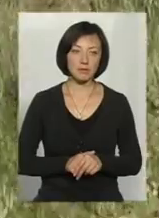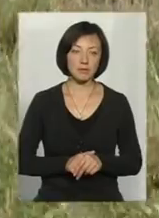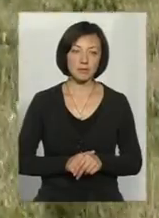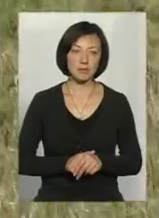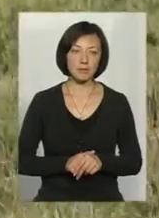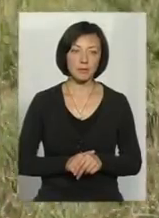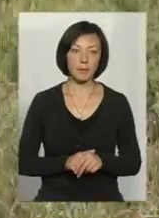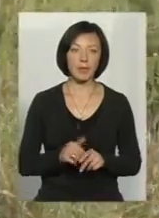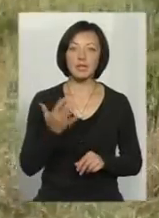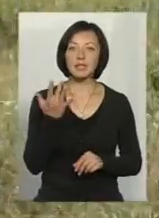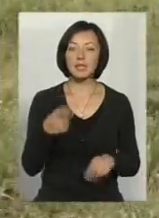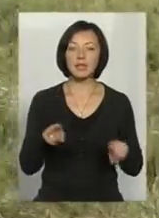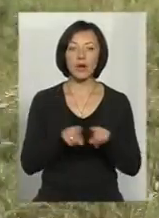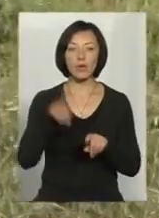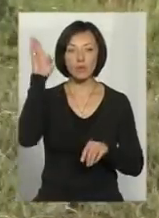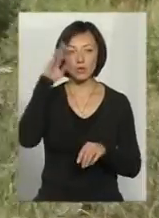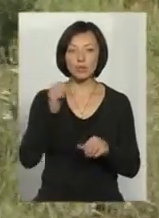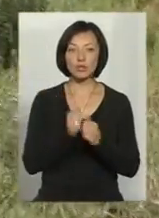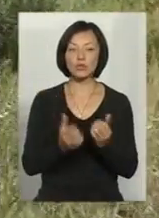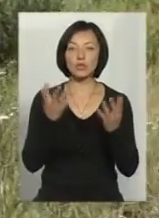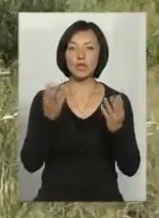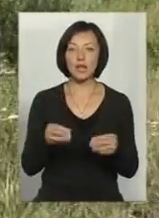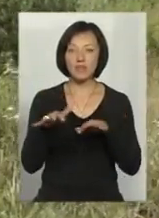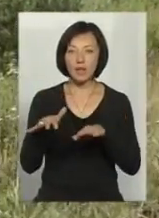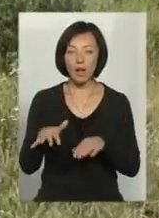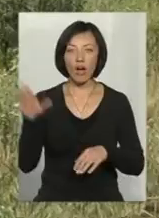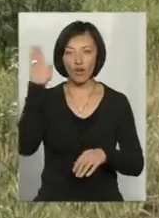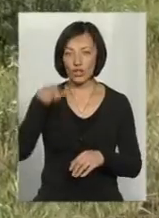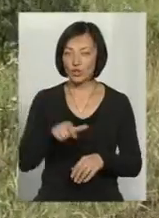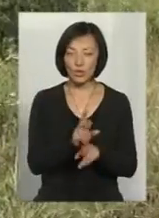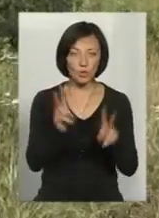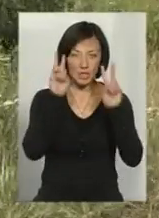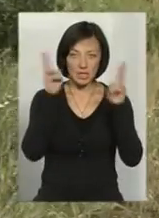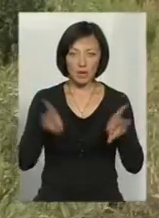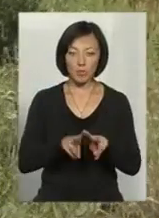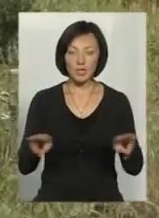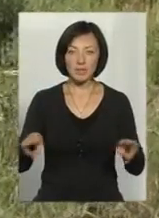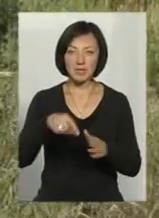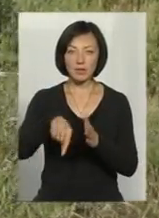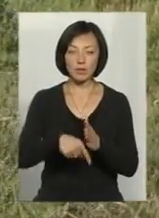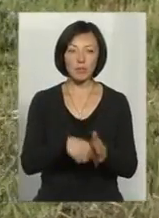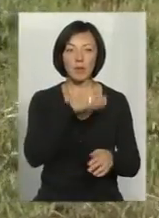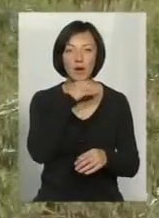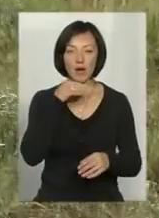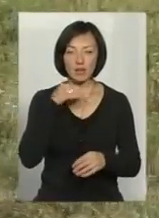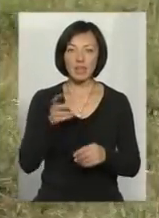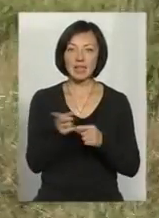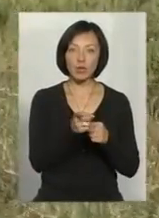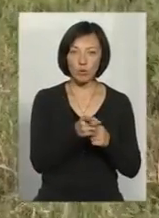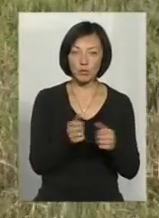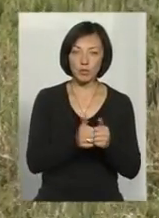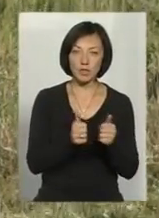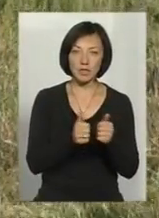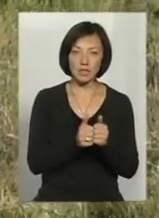Скільки такої води щоденно витікає просто у річку, ніхто не знає, адже подібних свердловин чимало і на Тернопільщині,